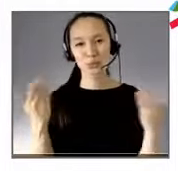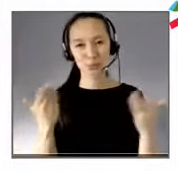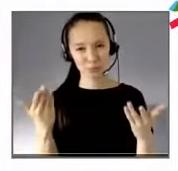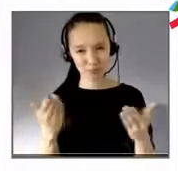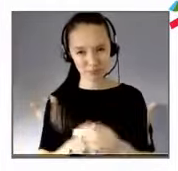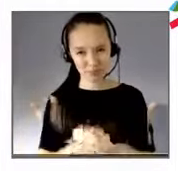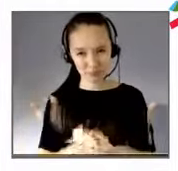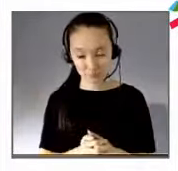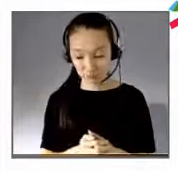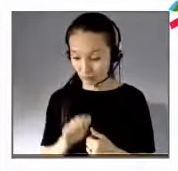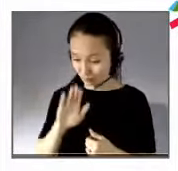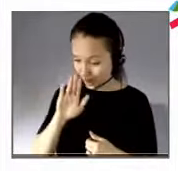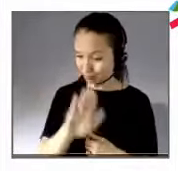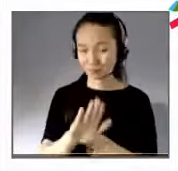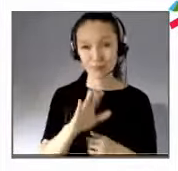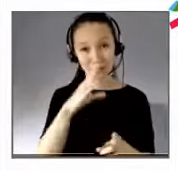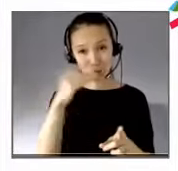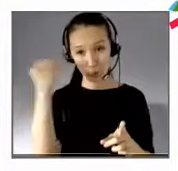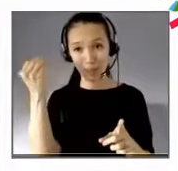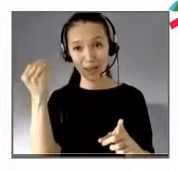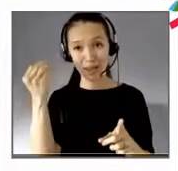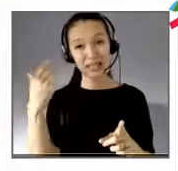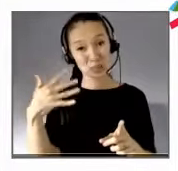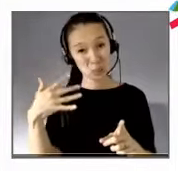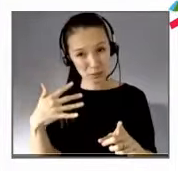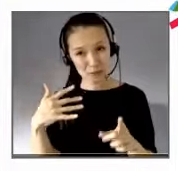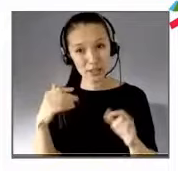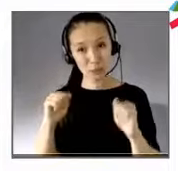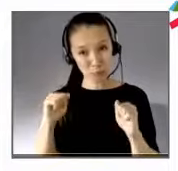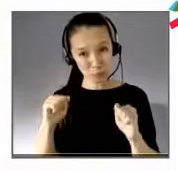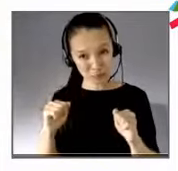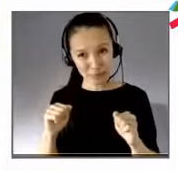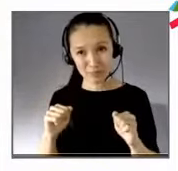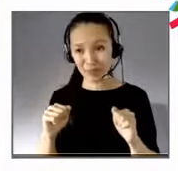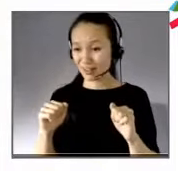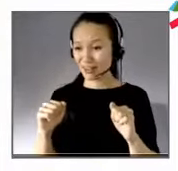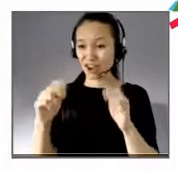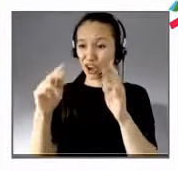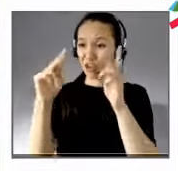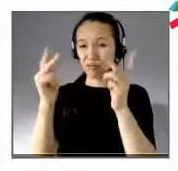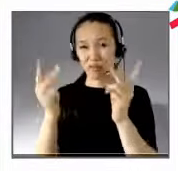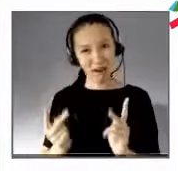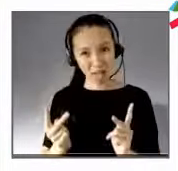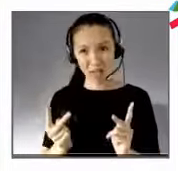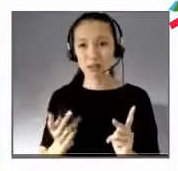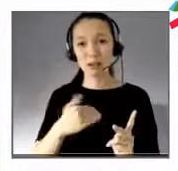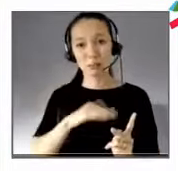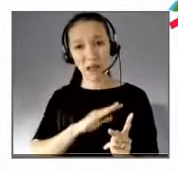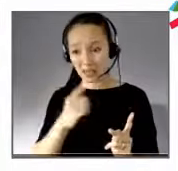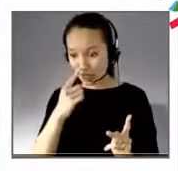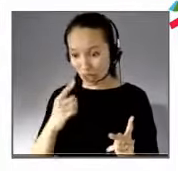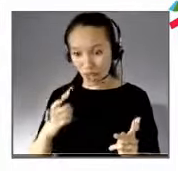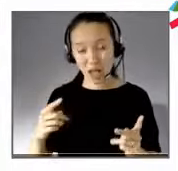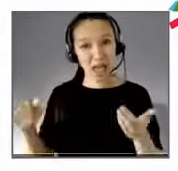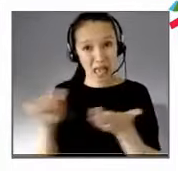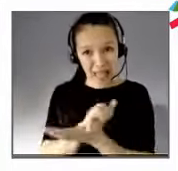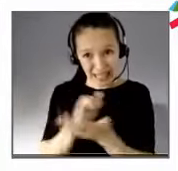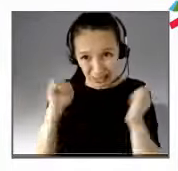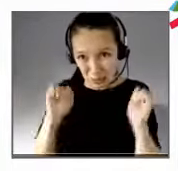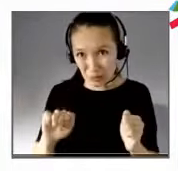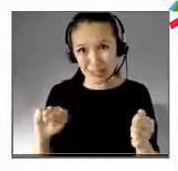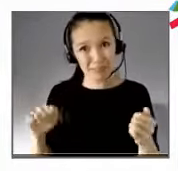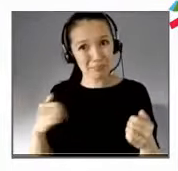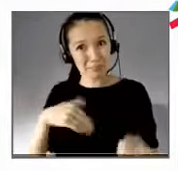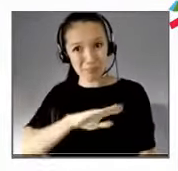est menacé de perte, de perte de valeur au sens de force de vie, de destruction, s'il ne pratique pas cet esprit de